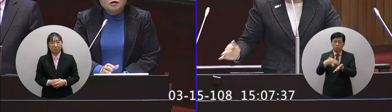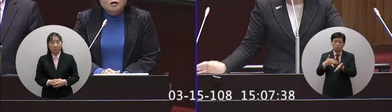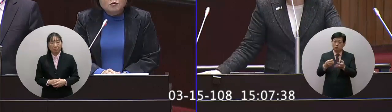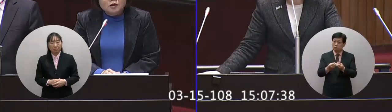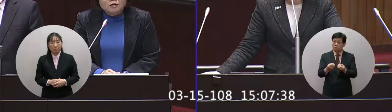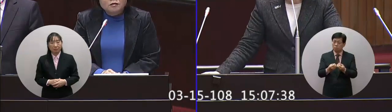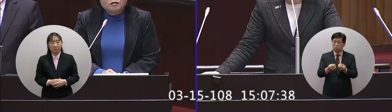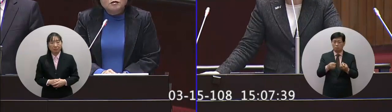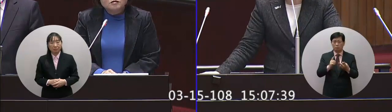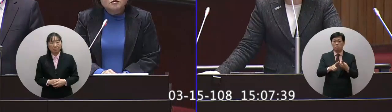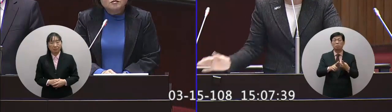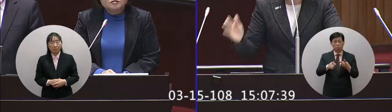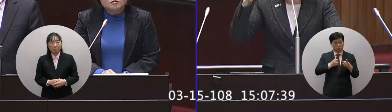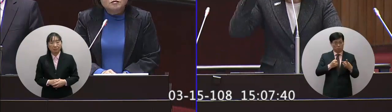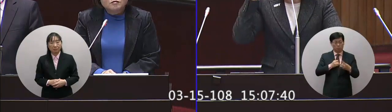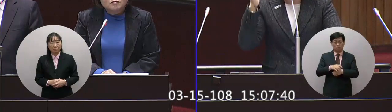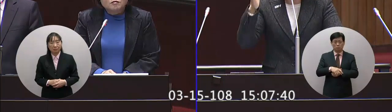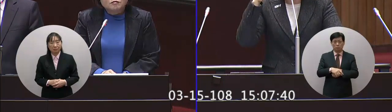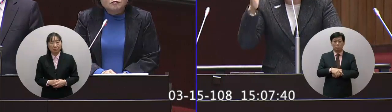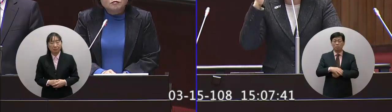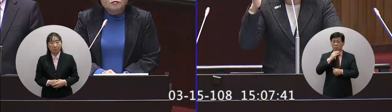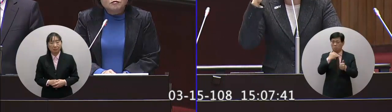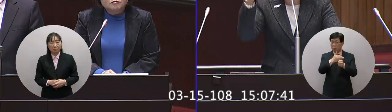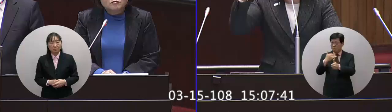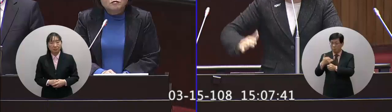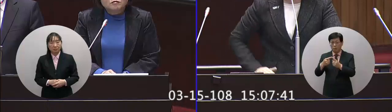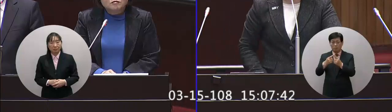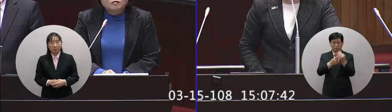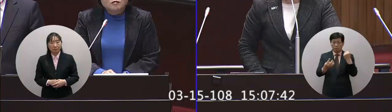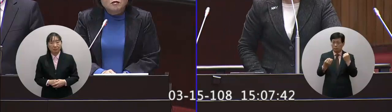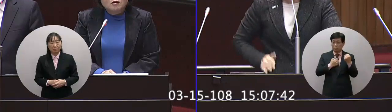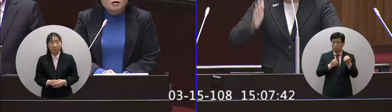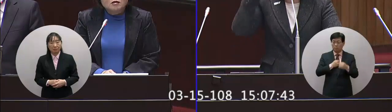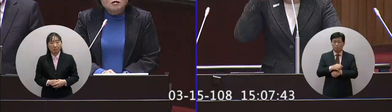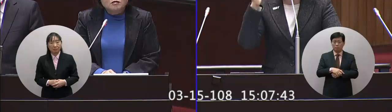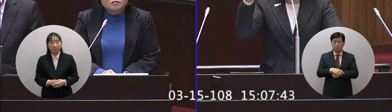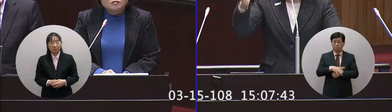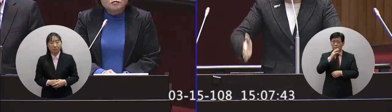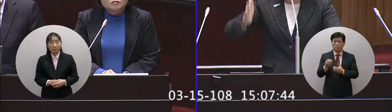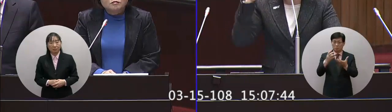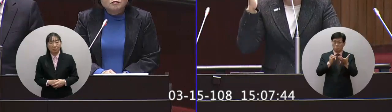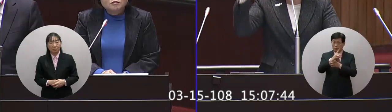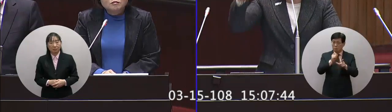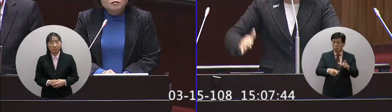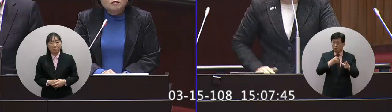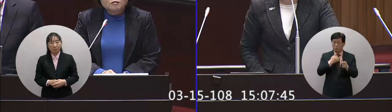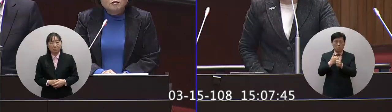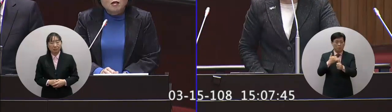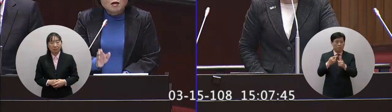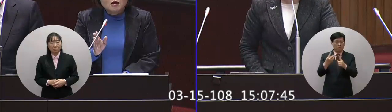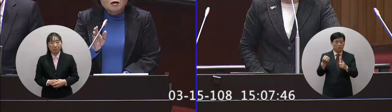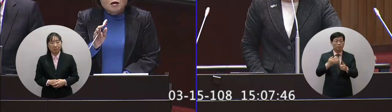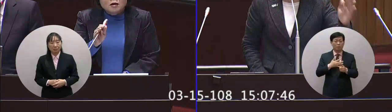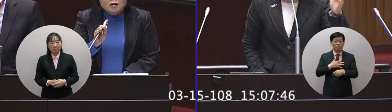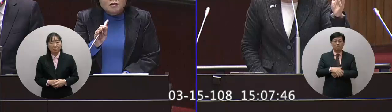去處理而且您知不知道他要遣散的有多少員工嗎華運有多少員工要遣散多少員工